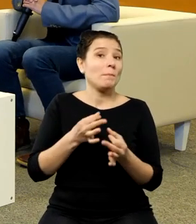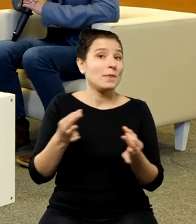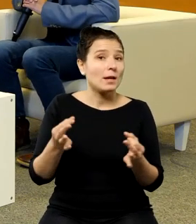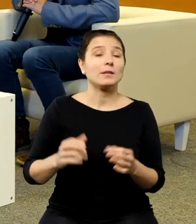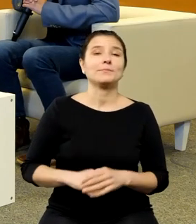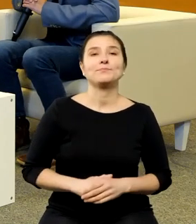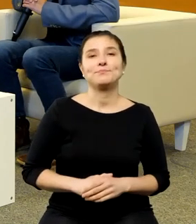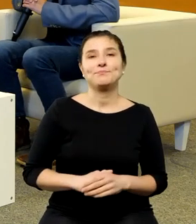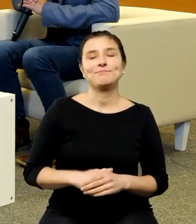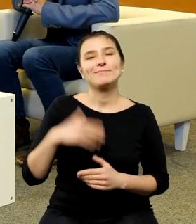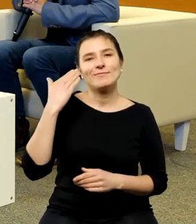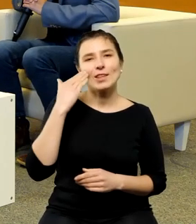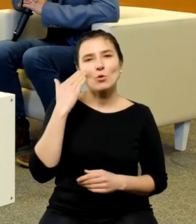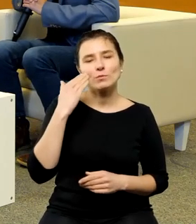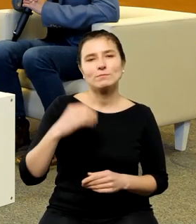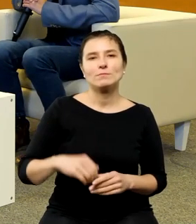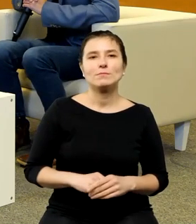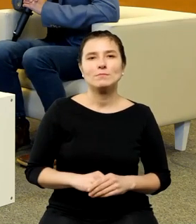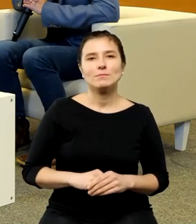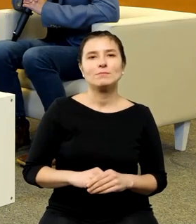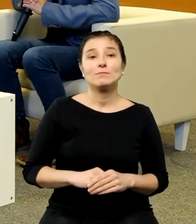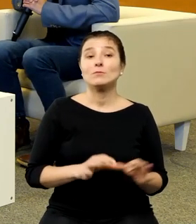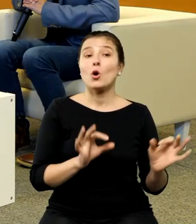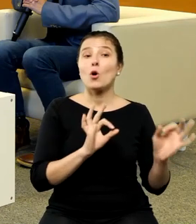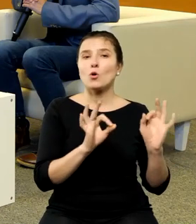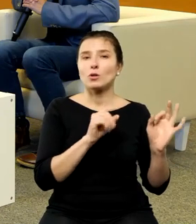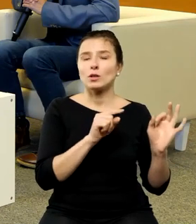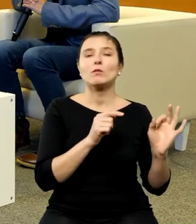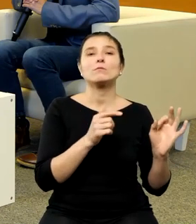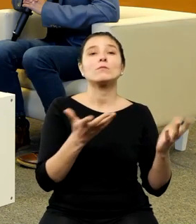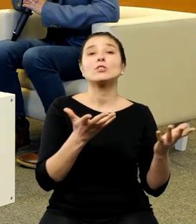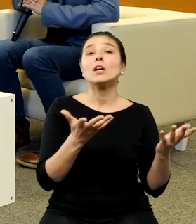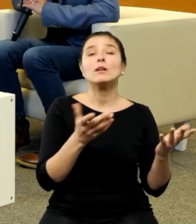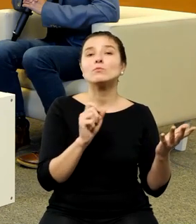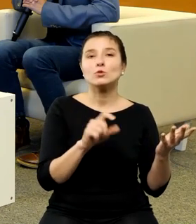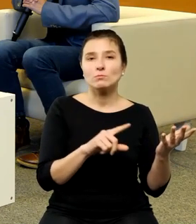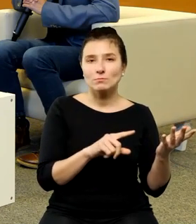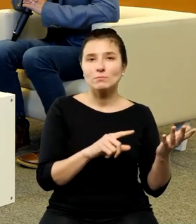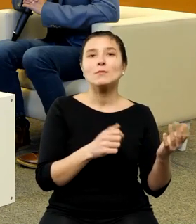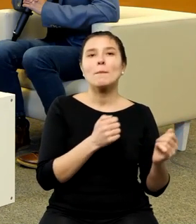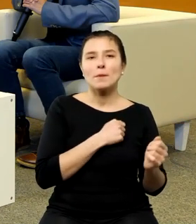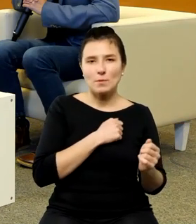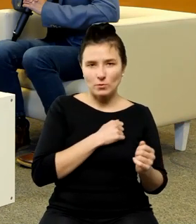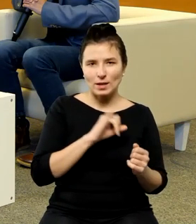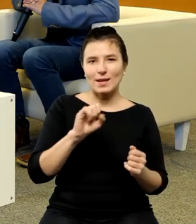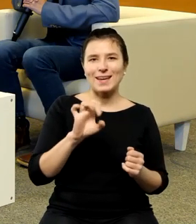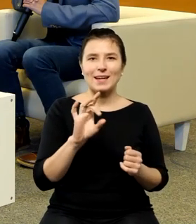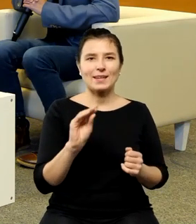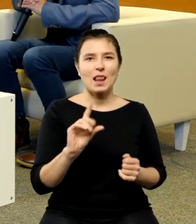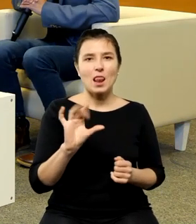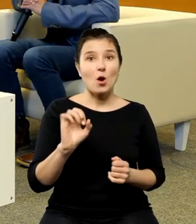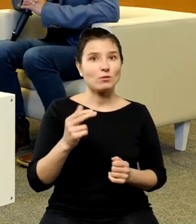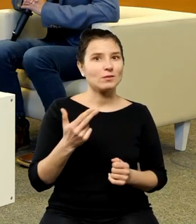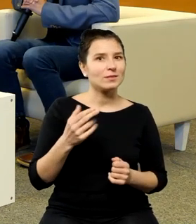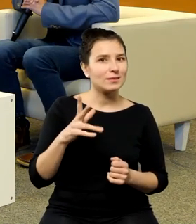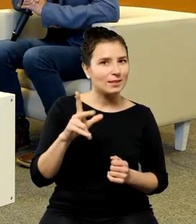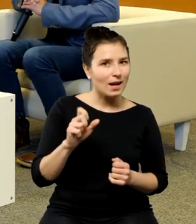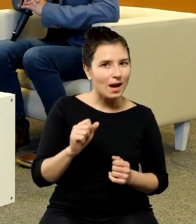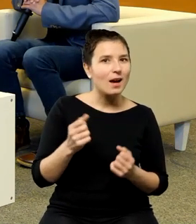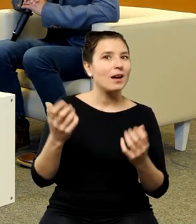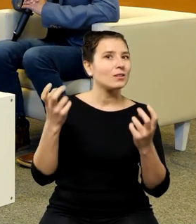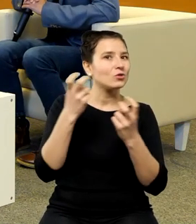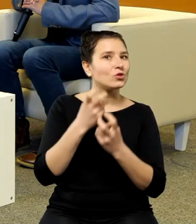że wiadomo że oryginał znajduje się w bibliotece Jagiellońskiej i ciekawe jest jak